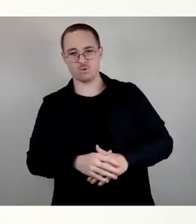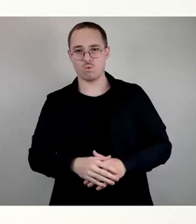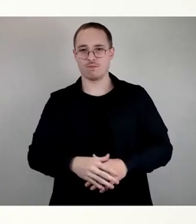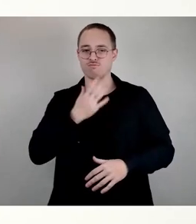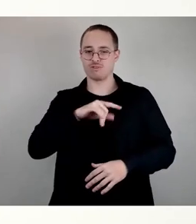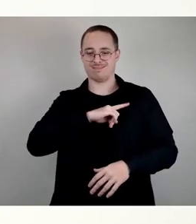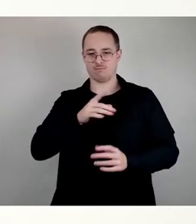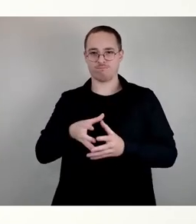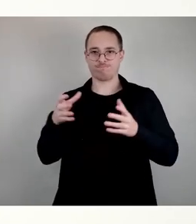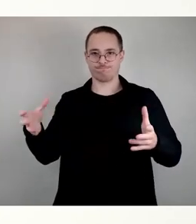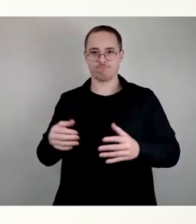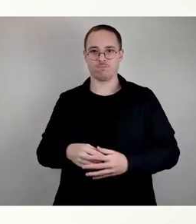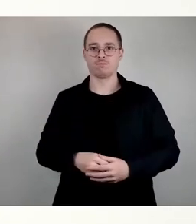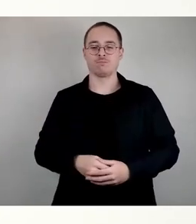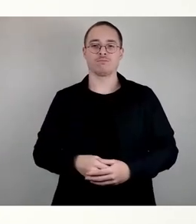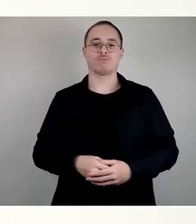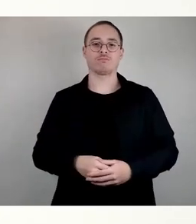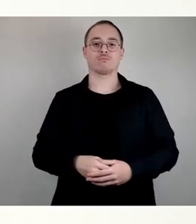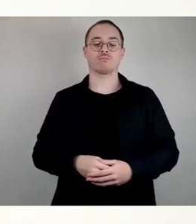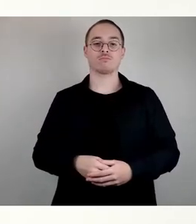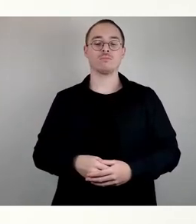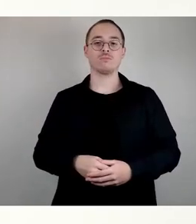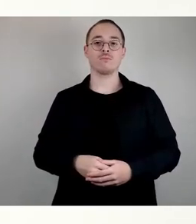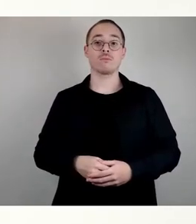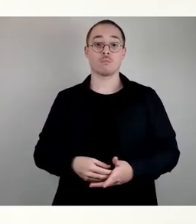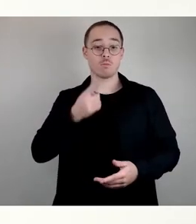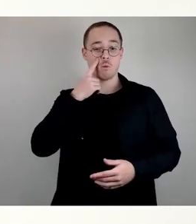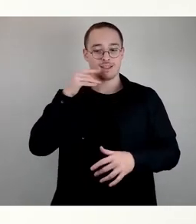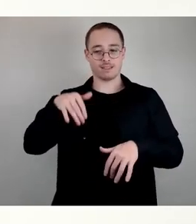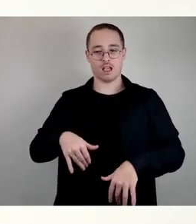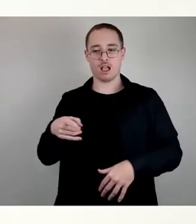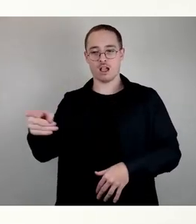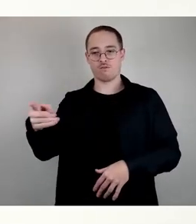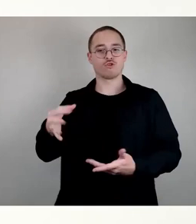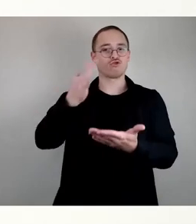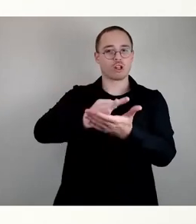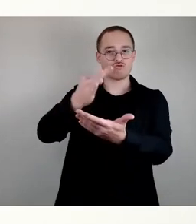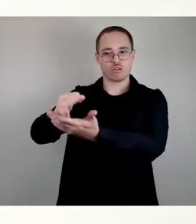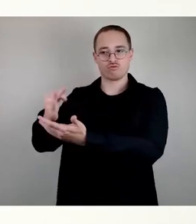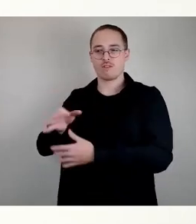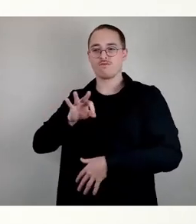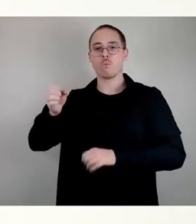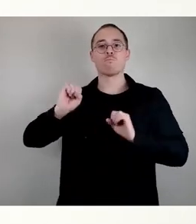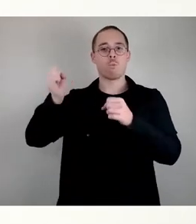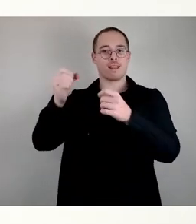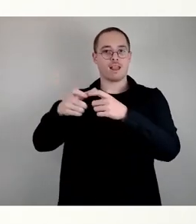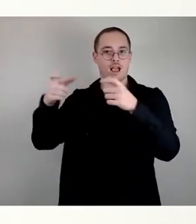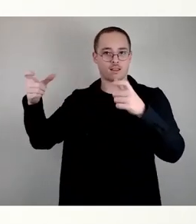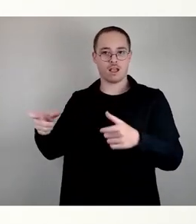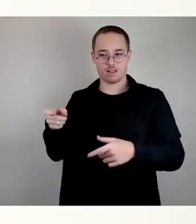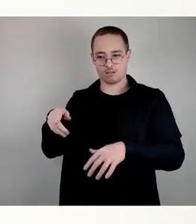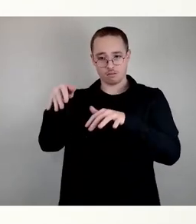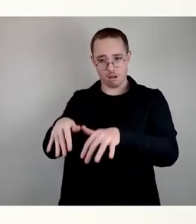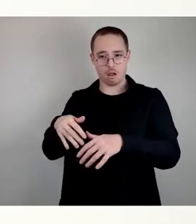erst Standorte für mobile Raumeinheiten in Betrieb genommen. Und diese mobilen Raumeinheiten,